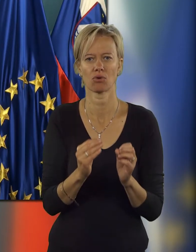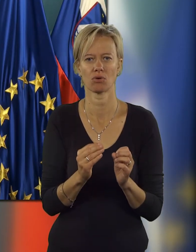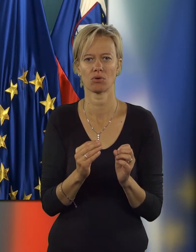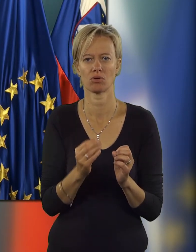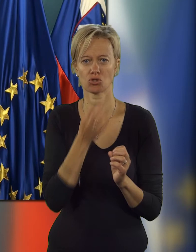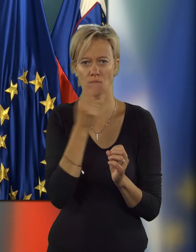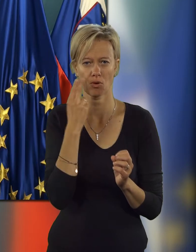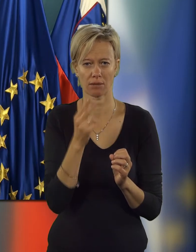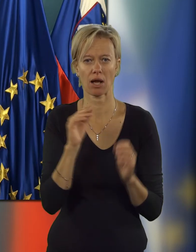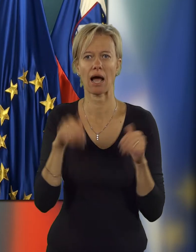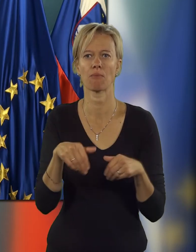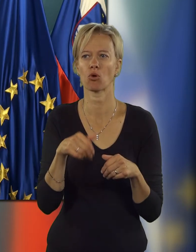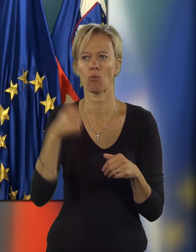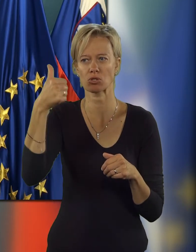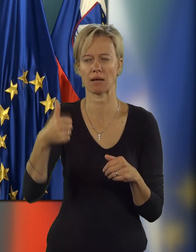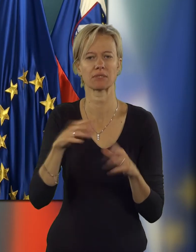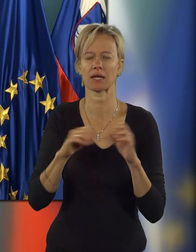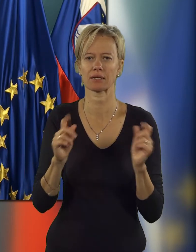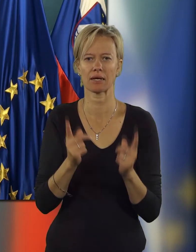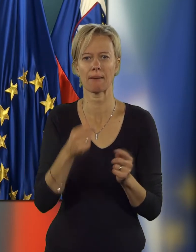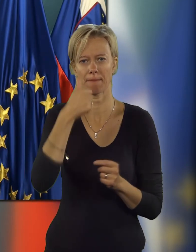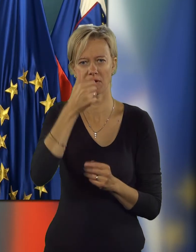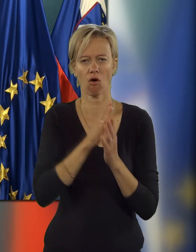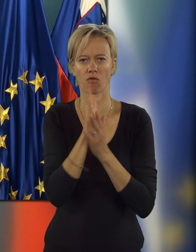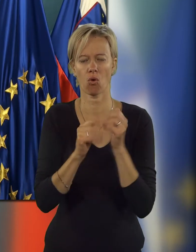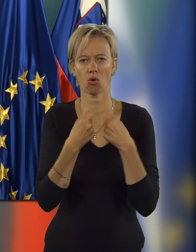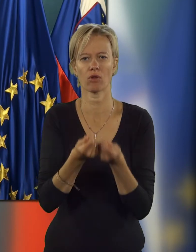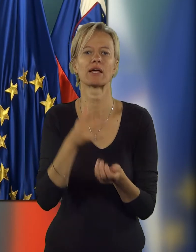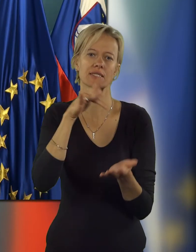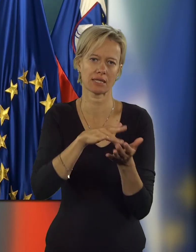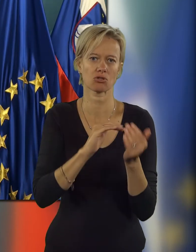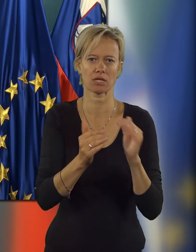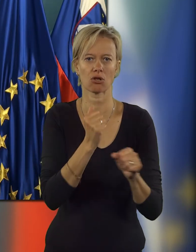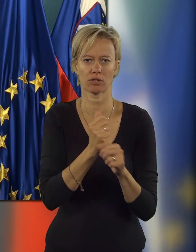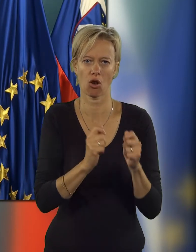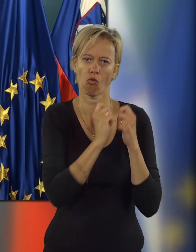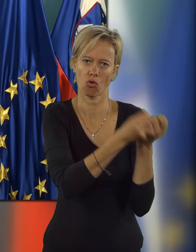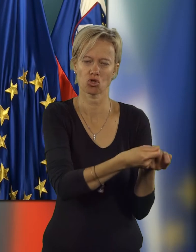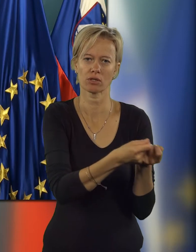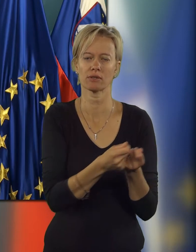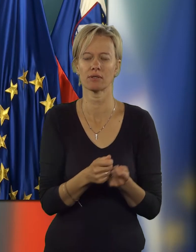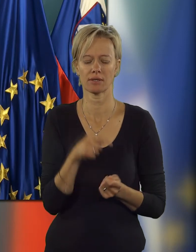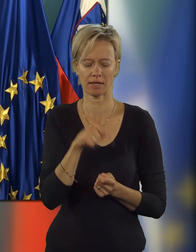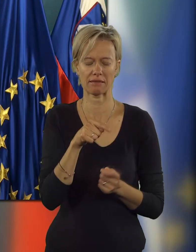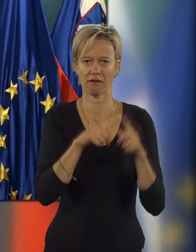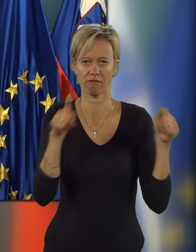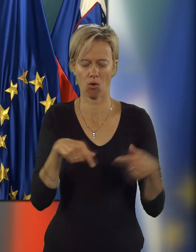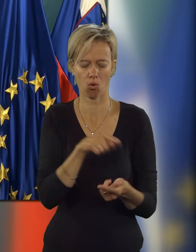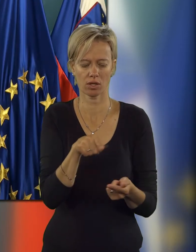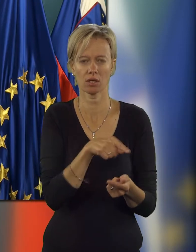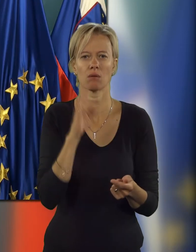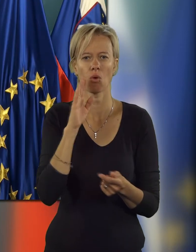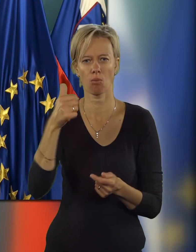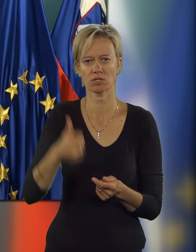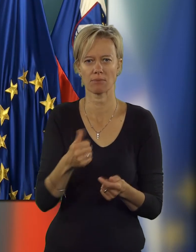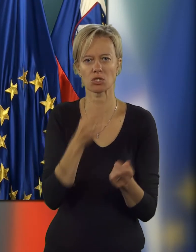sistemu, če pogledamo, kaj bo posameznik moral narediti, prvo vlogo bo potrebno odat na centar za socialno delo, na tej vlogi